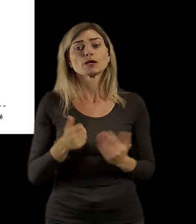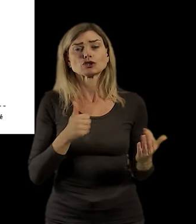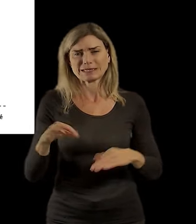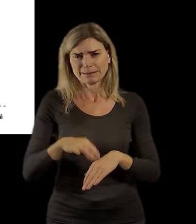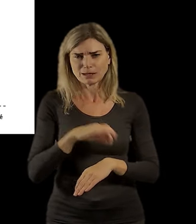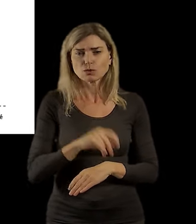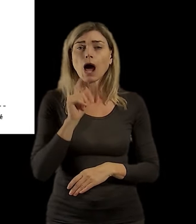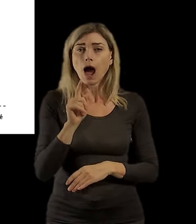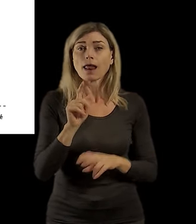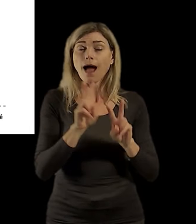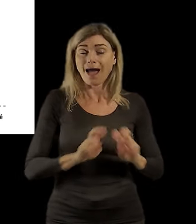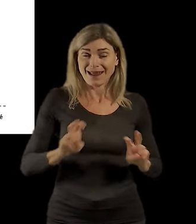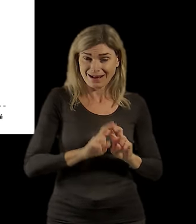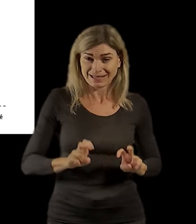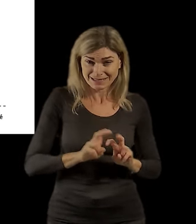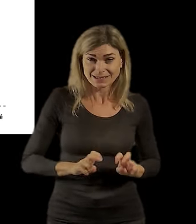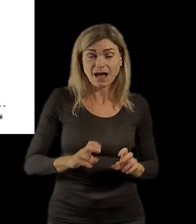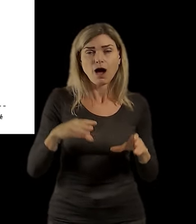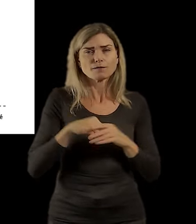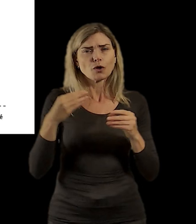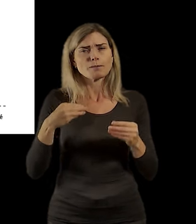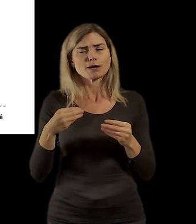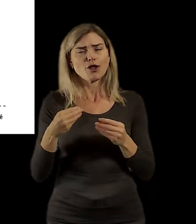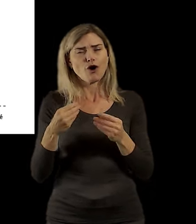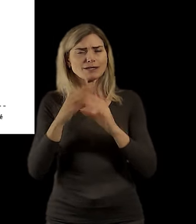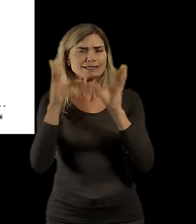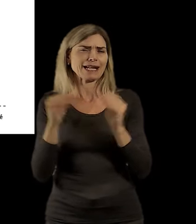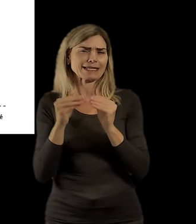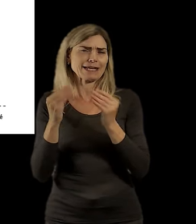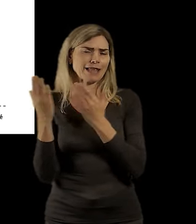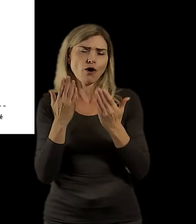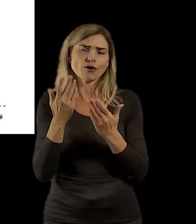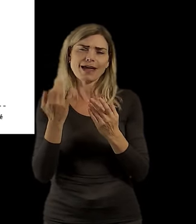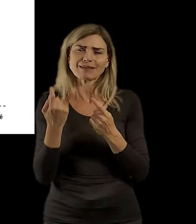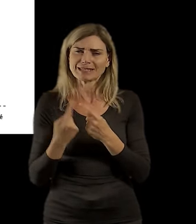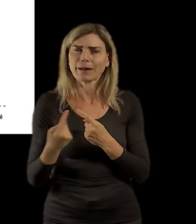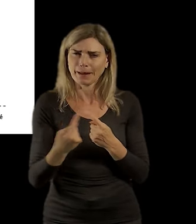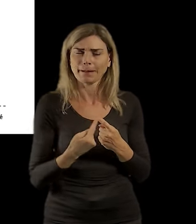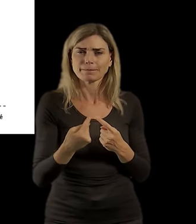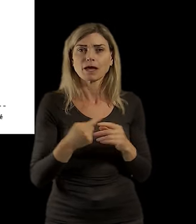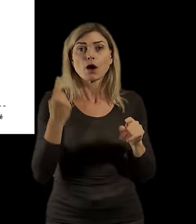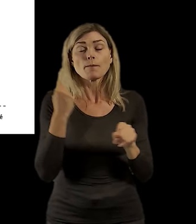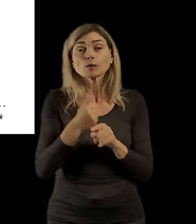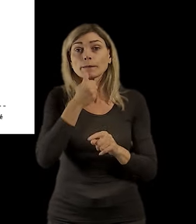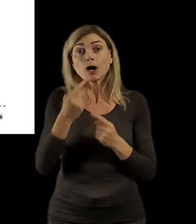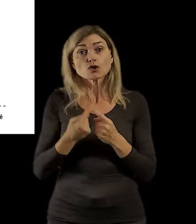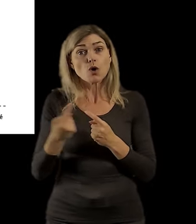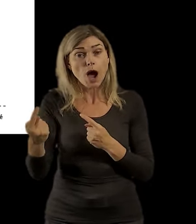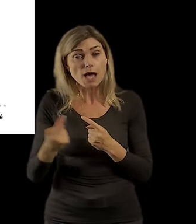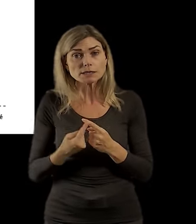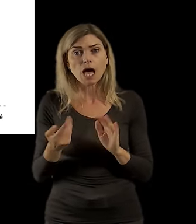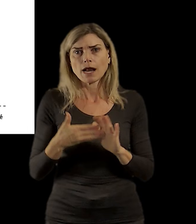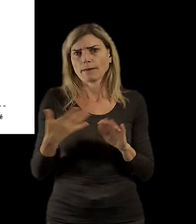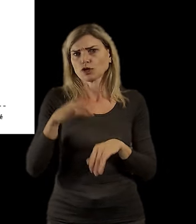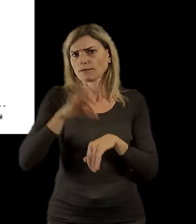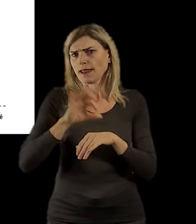analýzách a i o tom konceptu města krátkých vzdáleností, že právě ta docházka není všechno, protože tu školu můžu mít blízko nebo tu